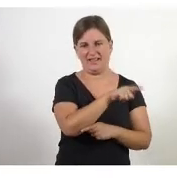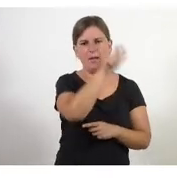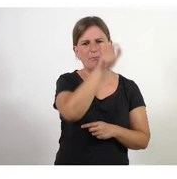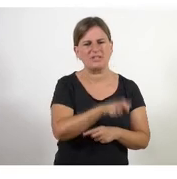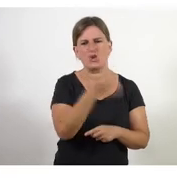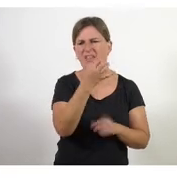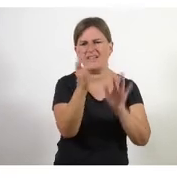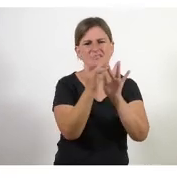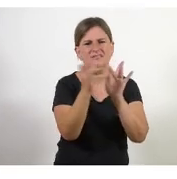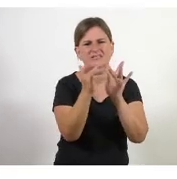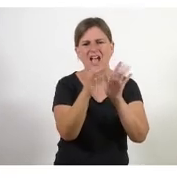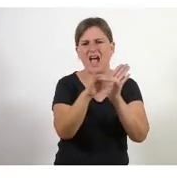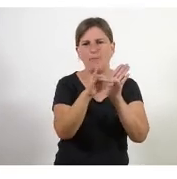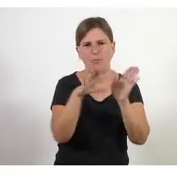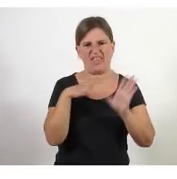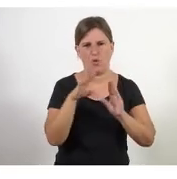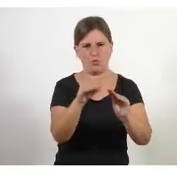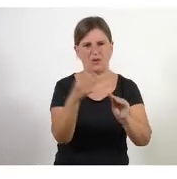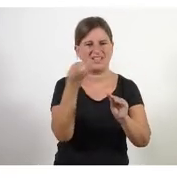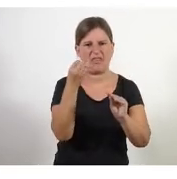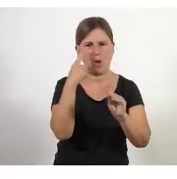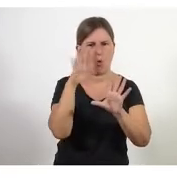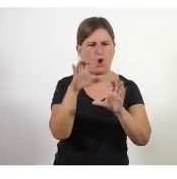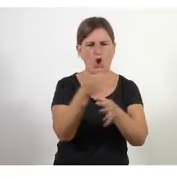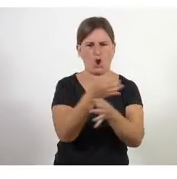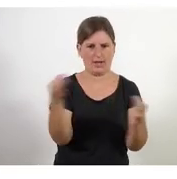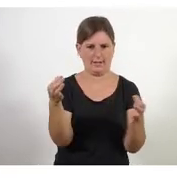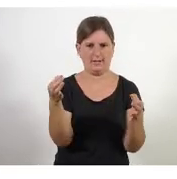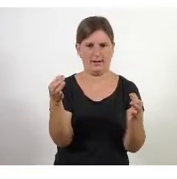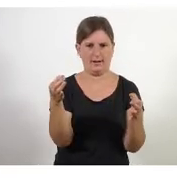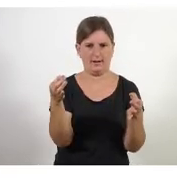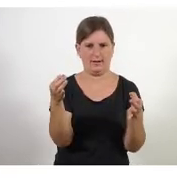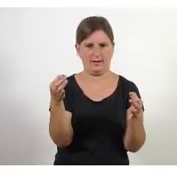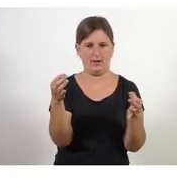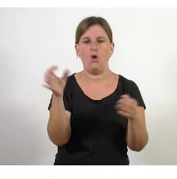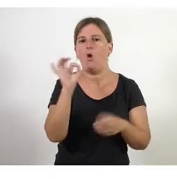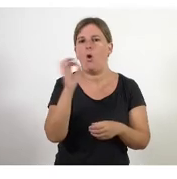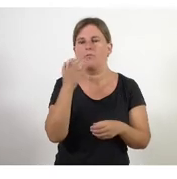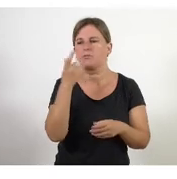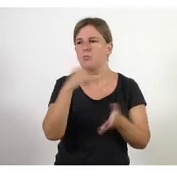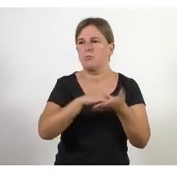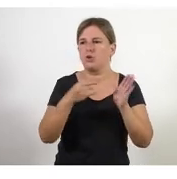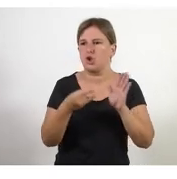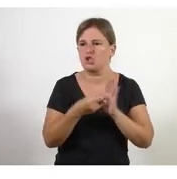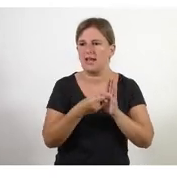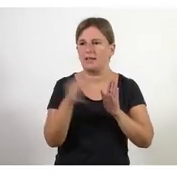a prop dels usuaris i els ha de conèixer molt bé o si és un programa o un projecte de